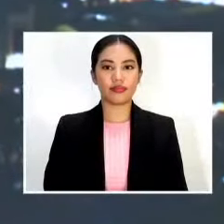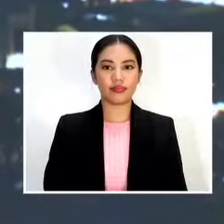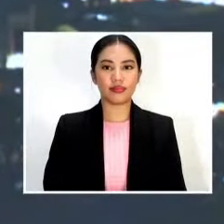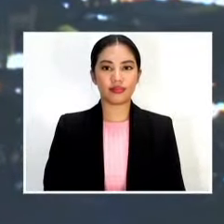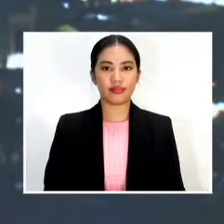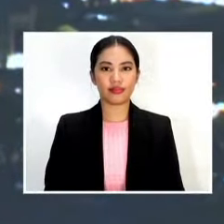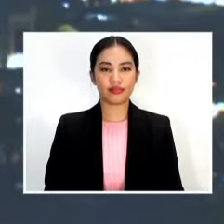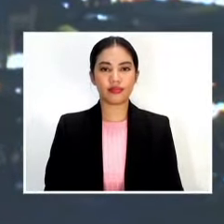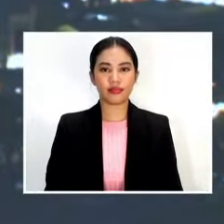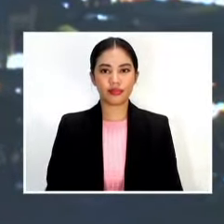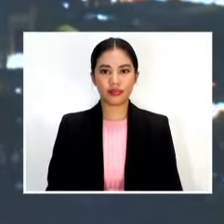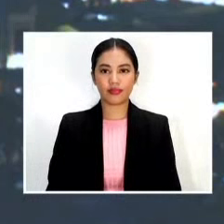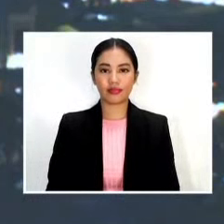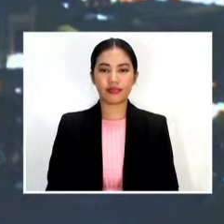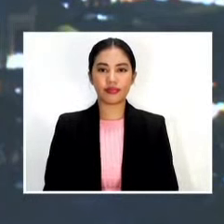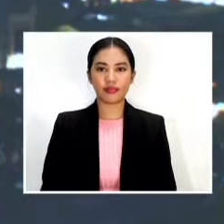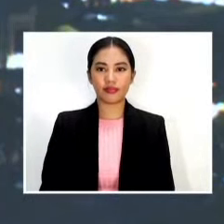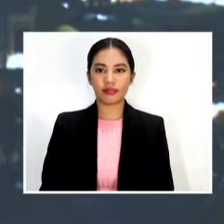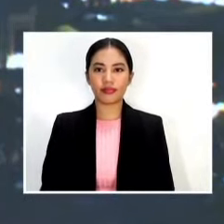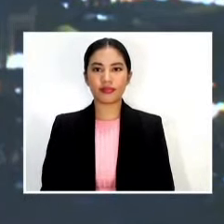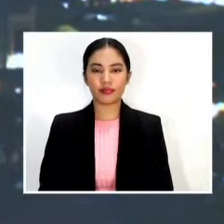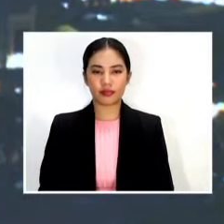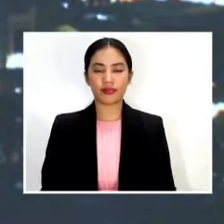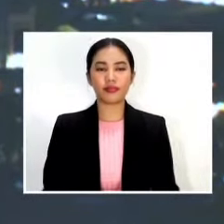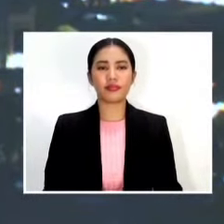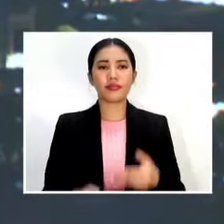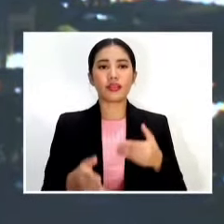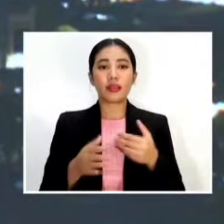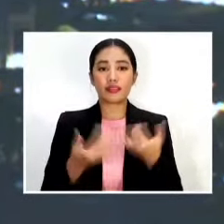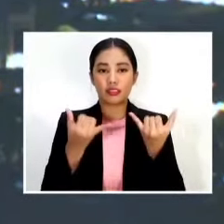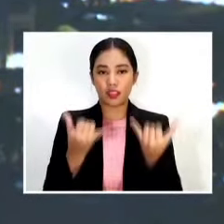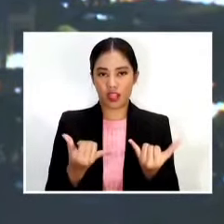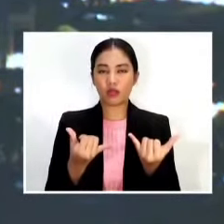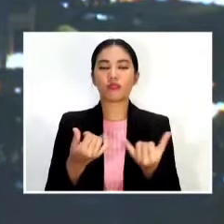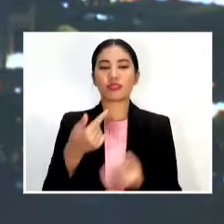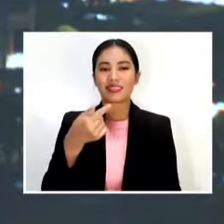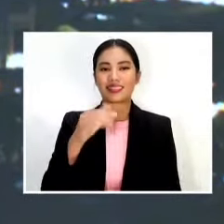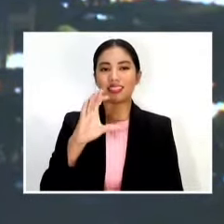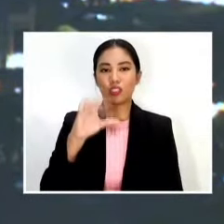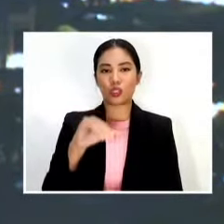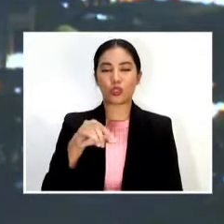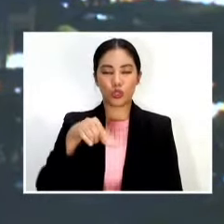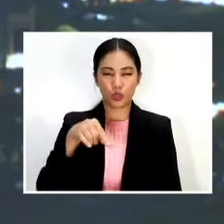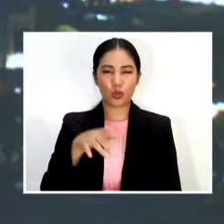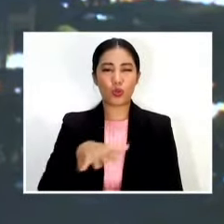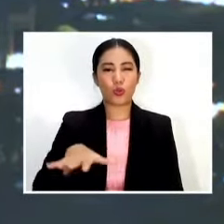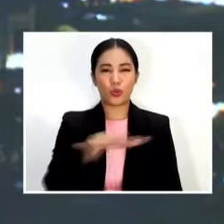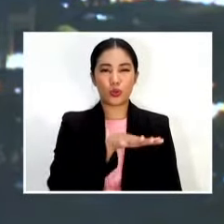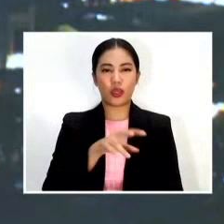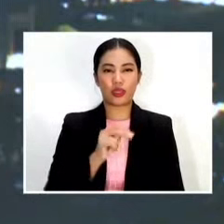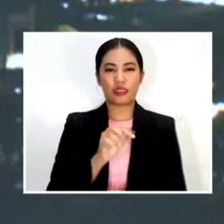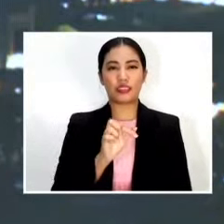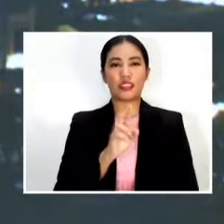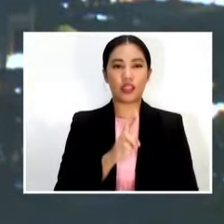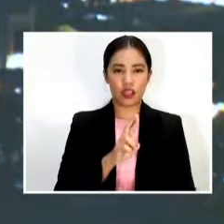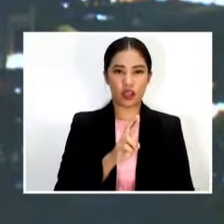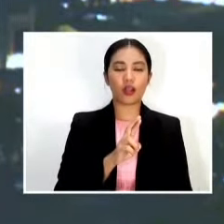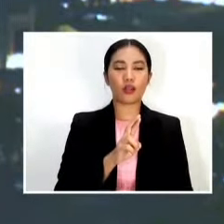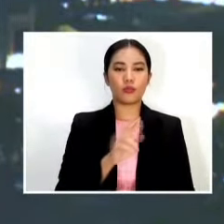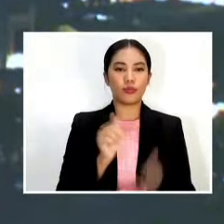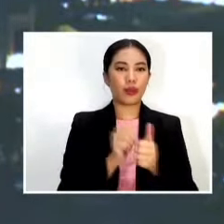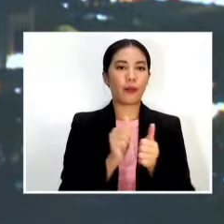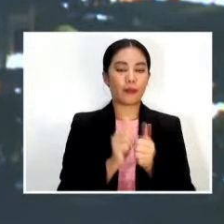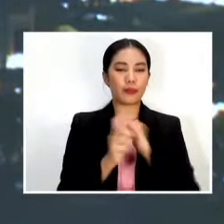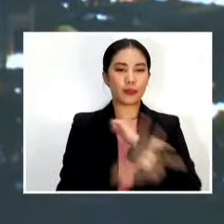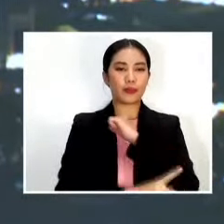Kahit balik GCQ ang NCR Plus may mga negosyong hindi pa rin pwedeng magbukas dahil sa kakibat